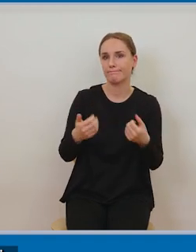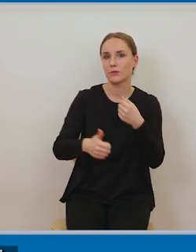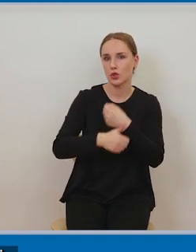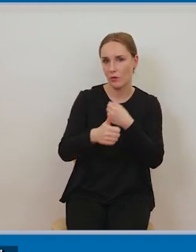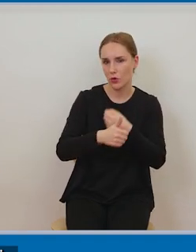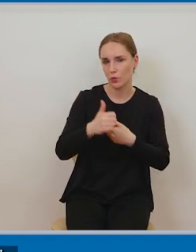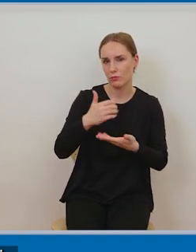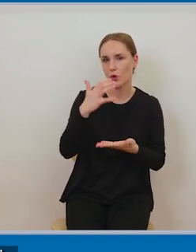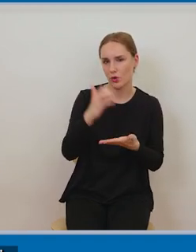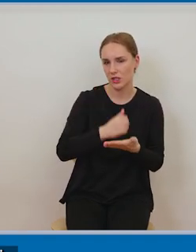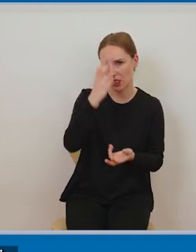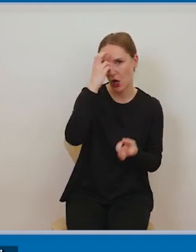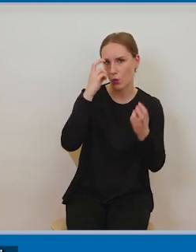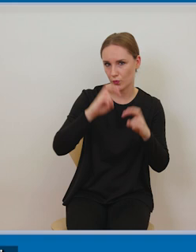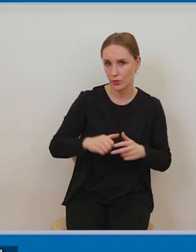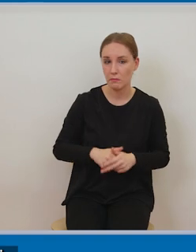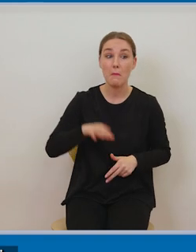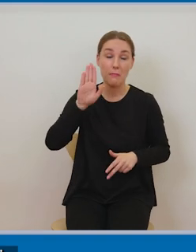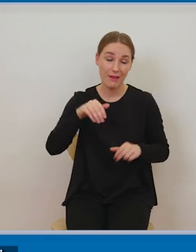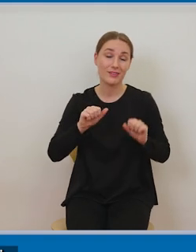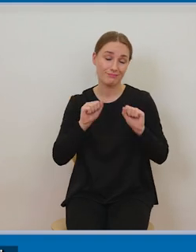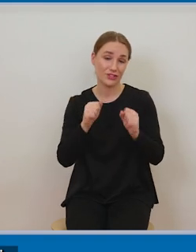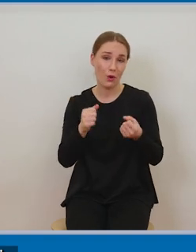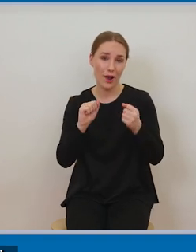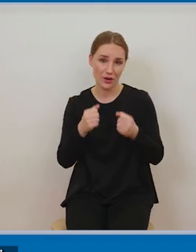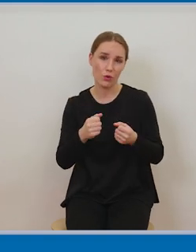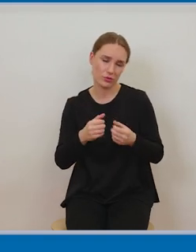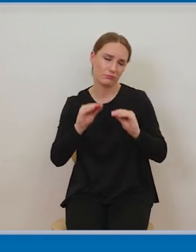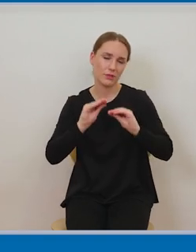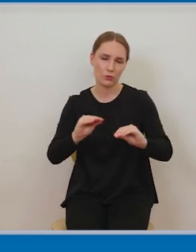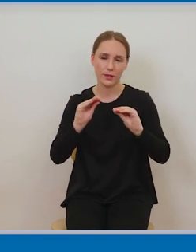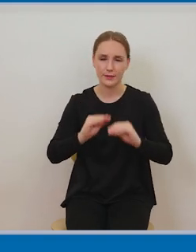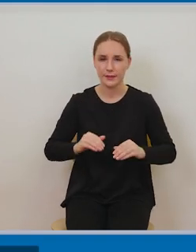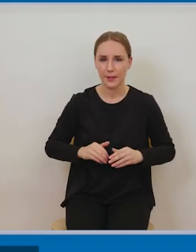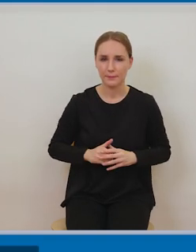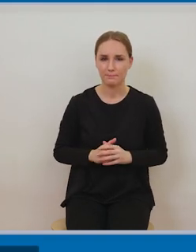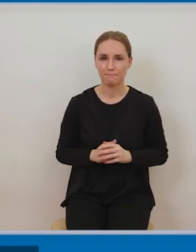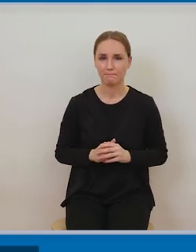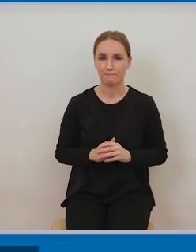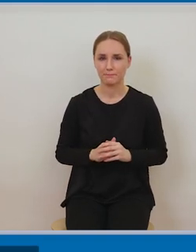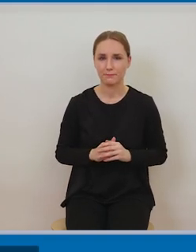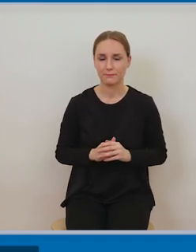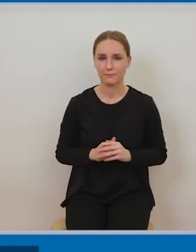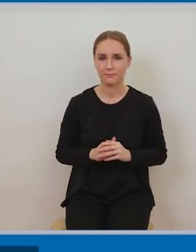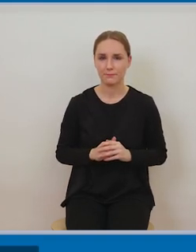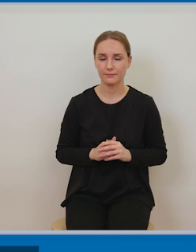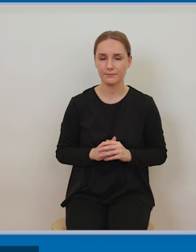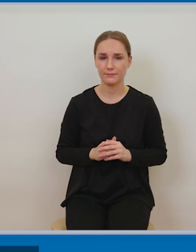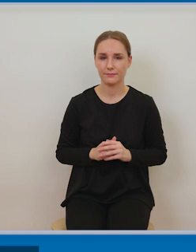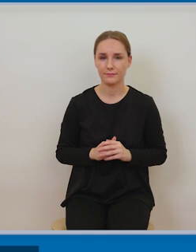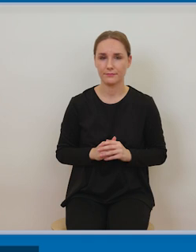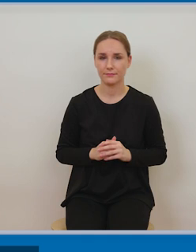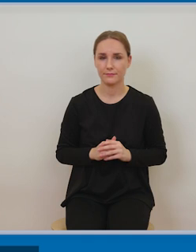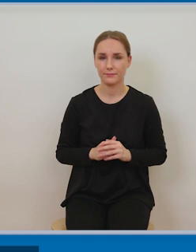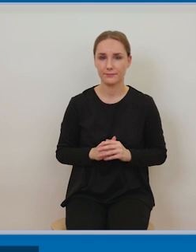szeroko rozumianej, takiej oświatowej, dydaktycznej. Ten przykład, o którym powiedziała